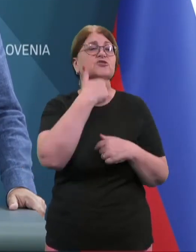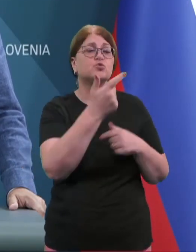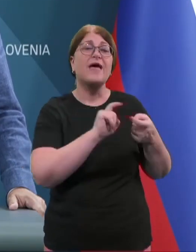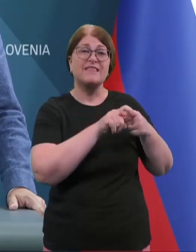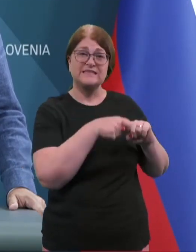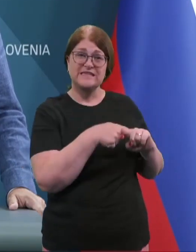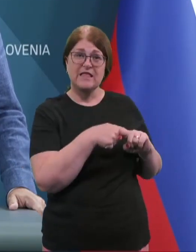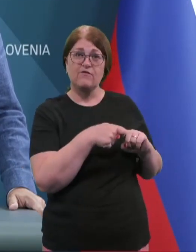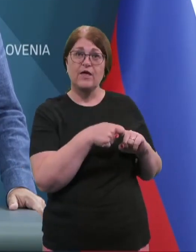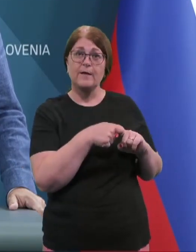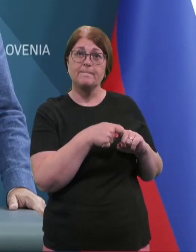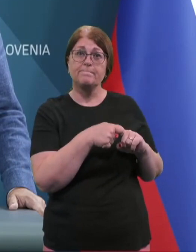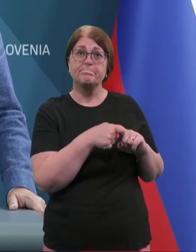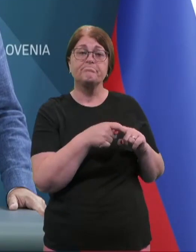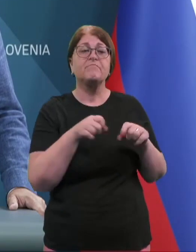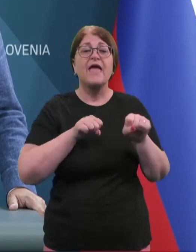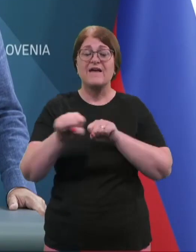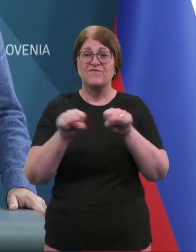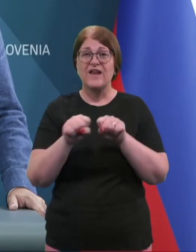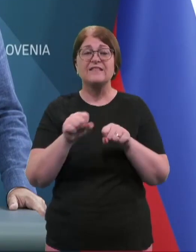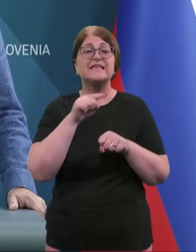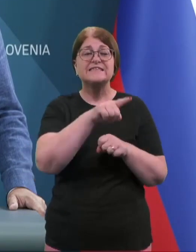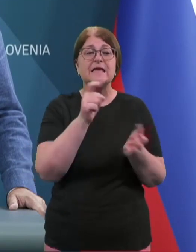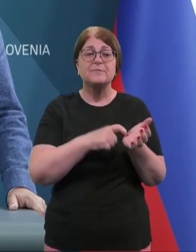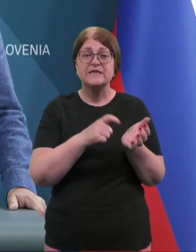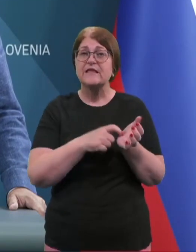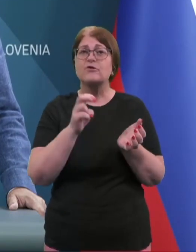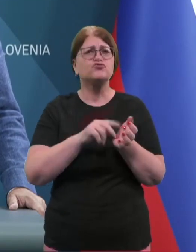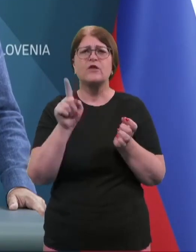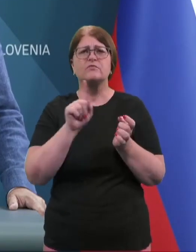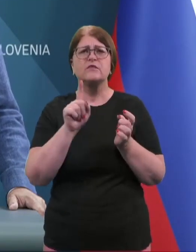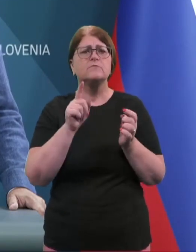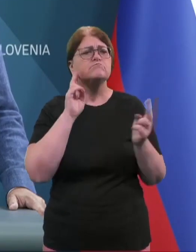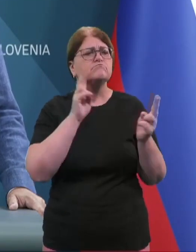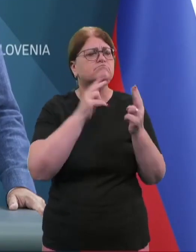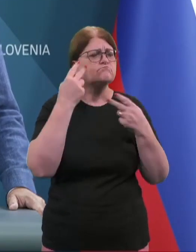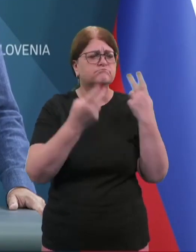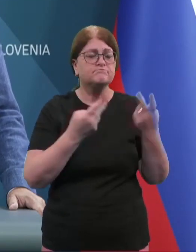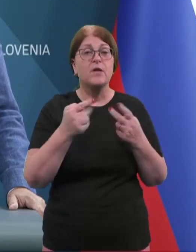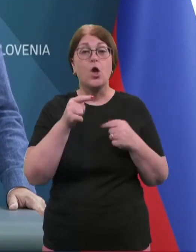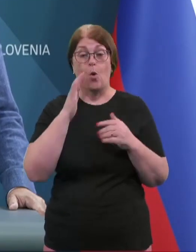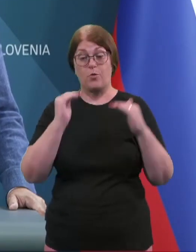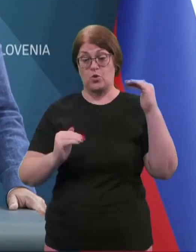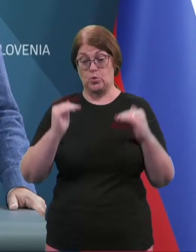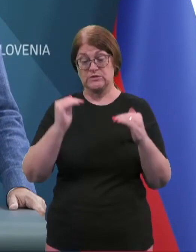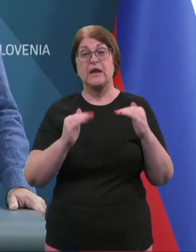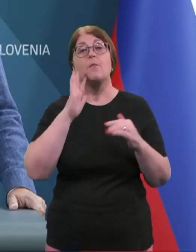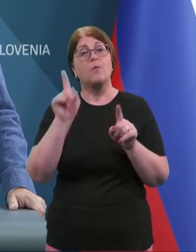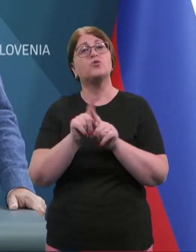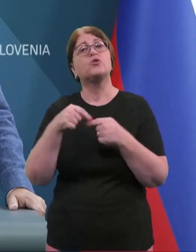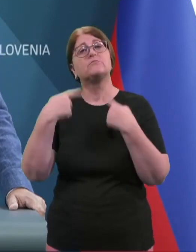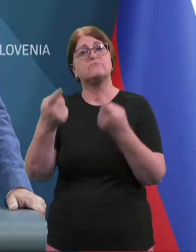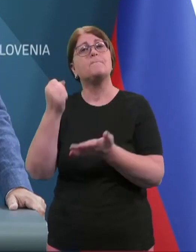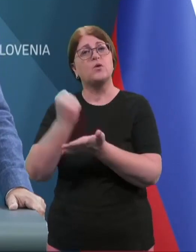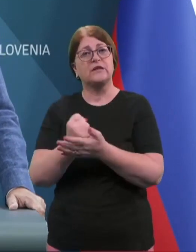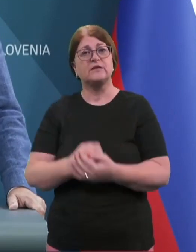zadeve in se vlada s temi zahtevami še ni seznanila, ker bo, ko bodo vsklajene, bojo tudi potrejene na vladi.